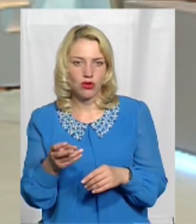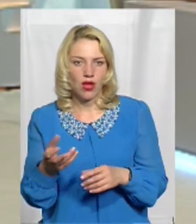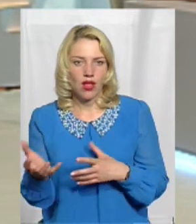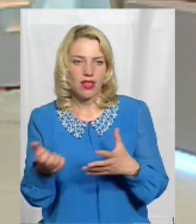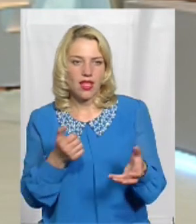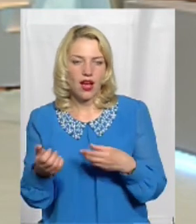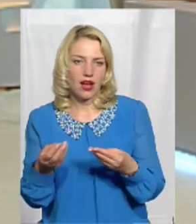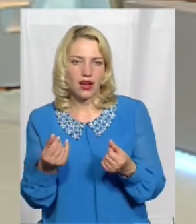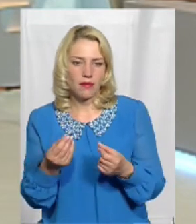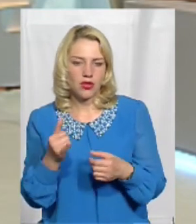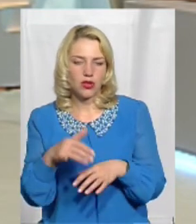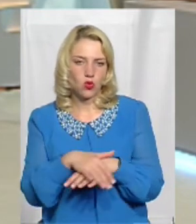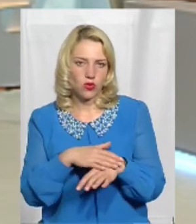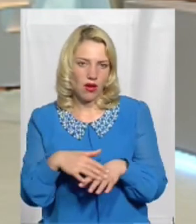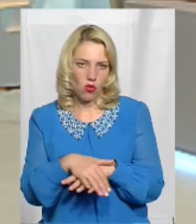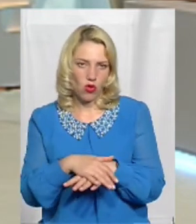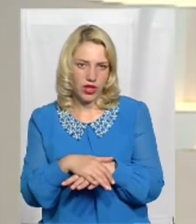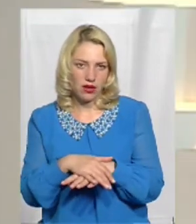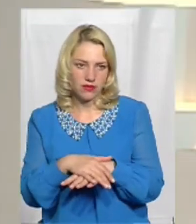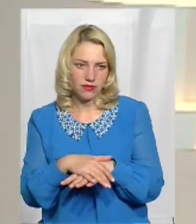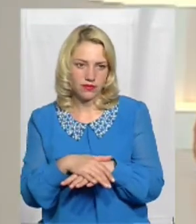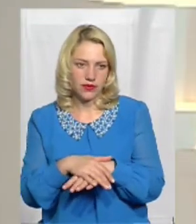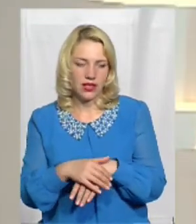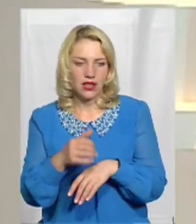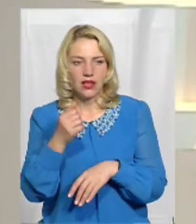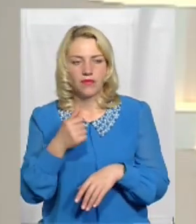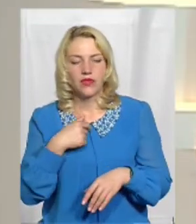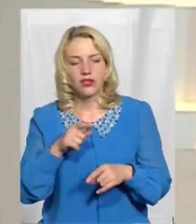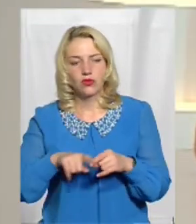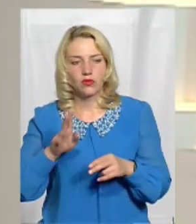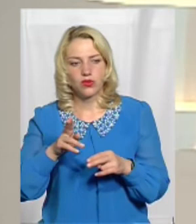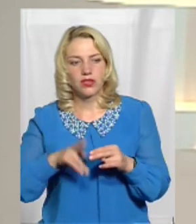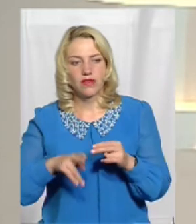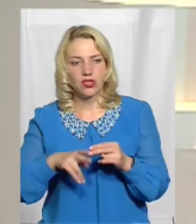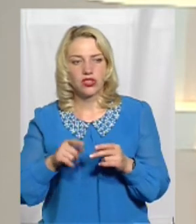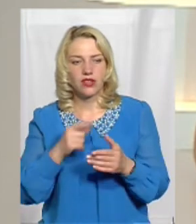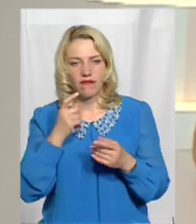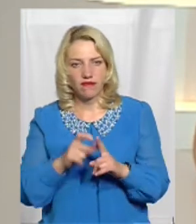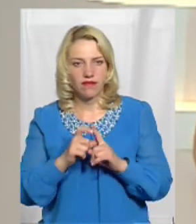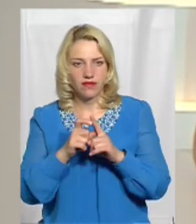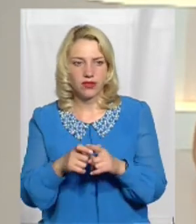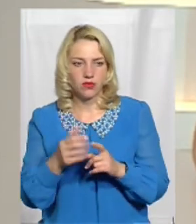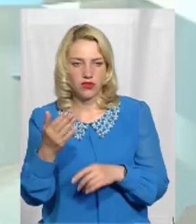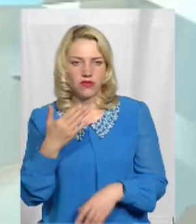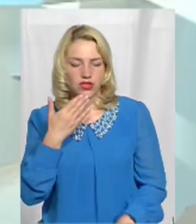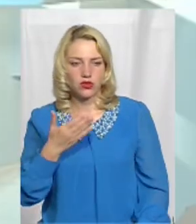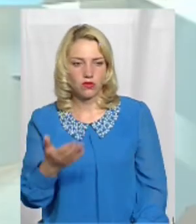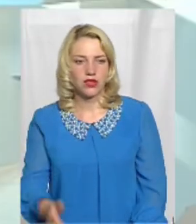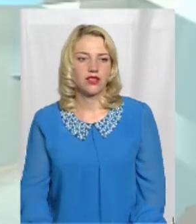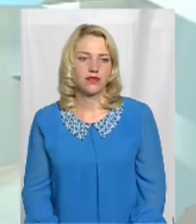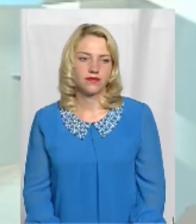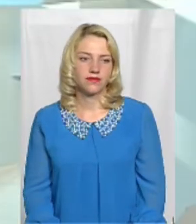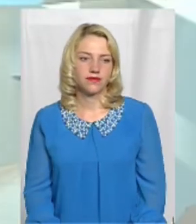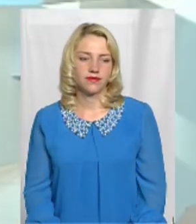народу Ми вам дякуємо за ваш коментар У нас лічені хвилини до завершення Прошу буквально ваш коментар По